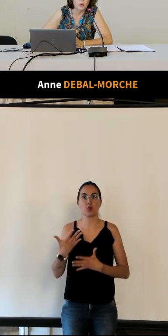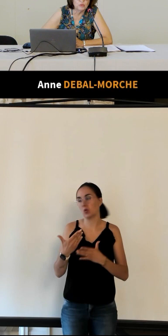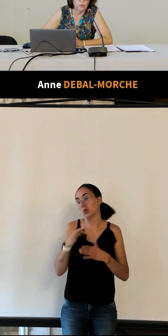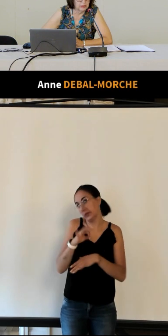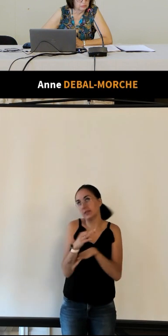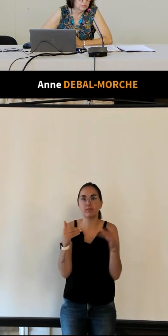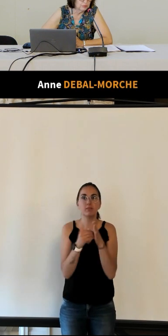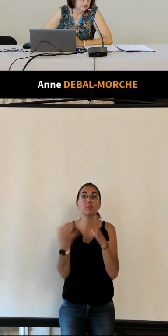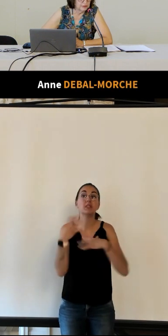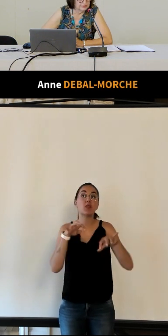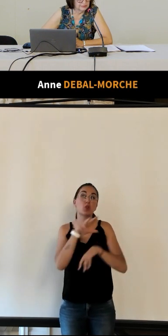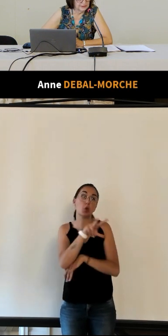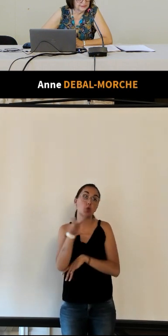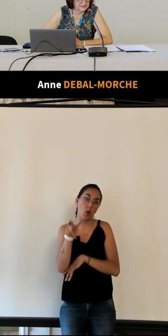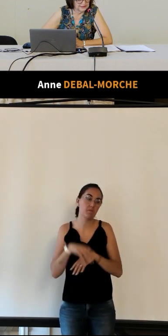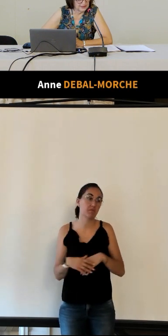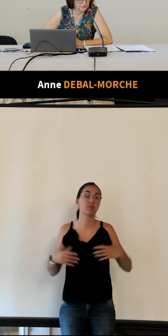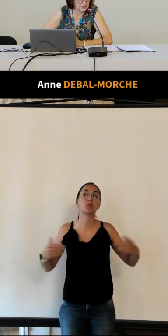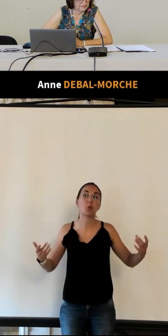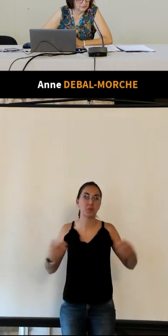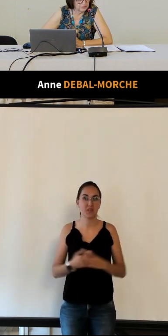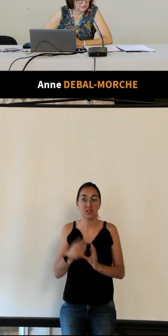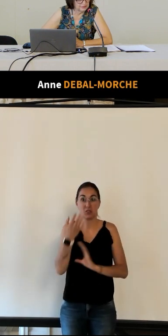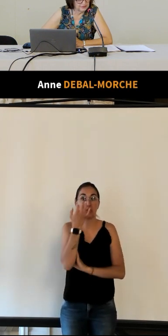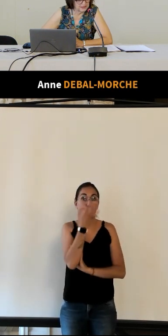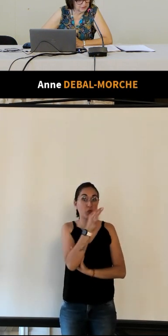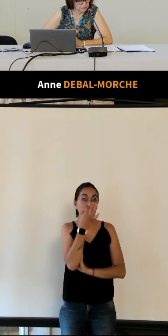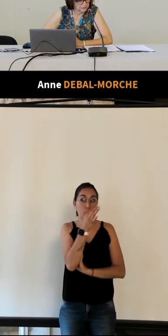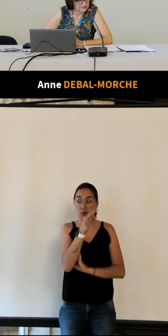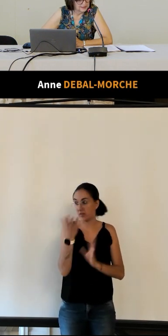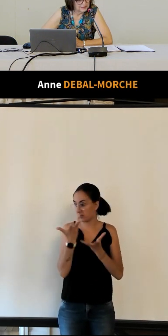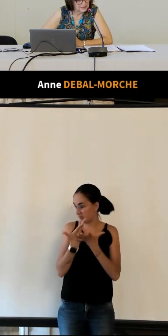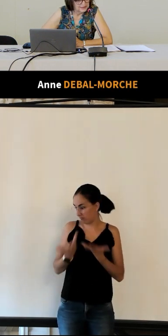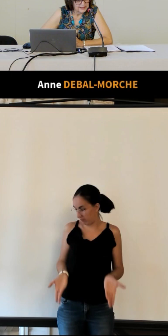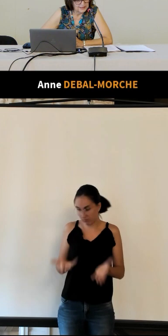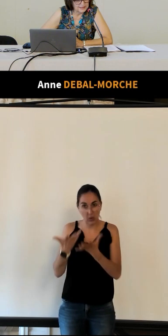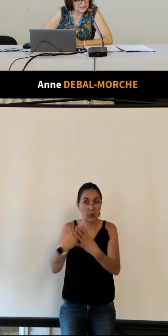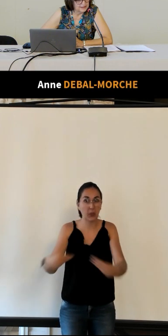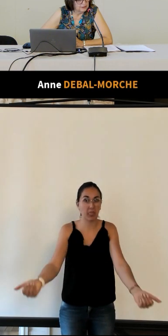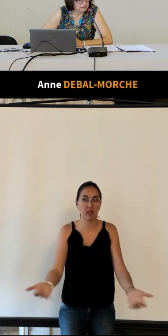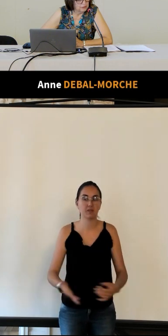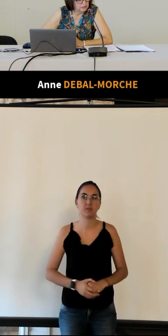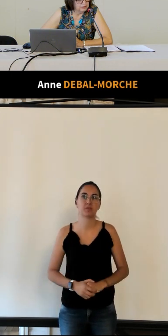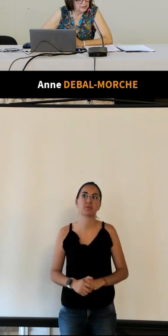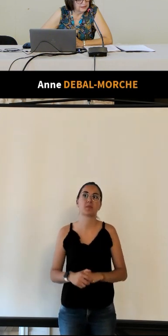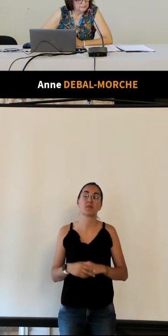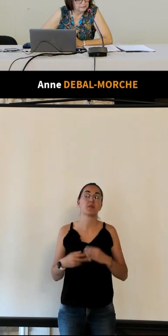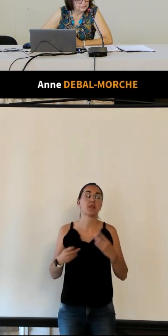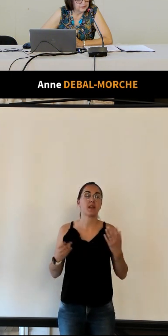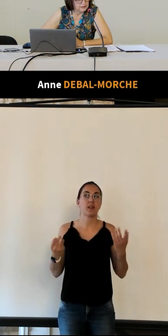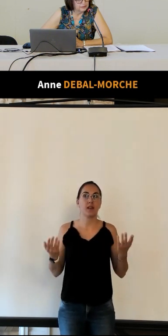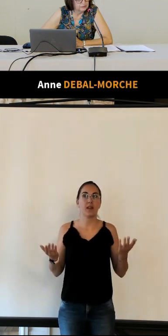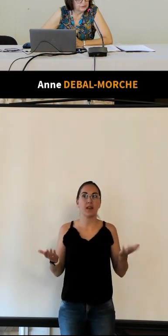1933 donc pourtant voilà c'est un fruit qui a vraiment disparu et dans les